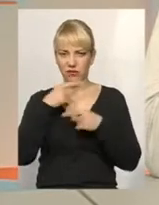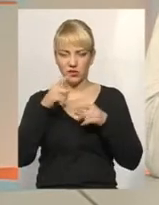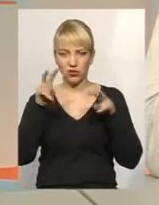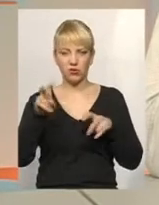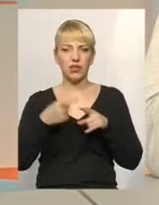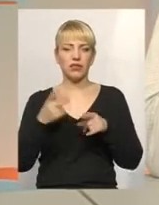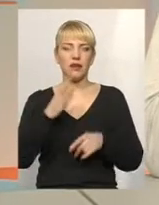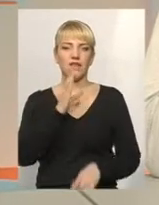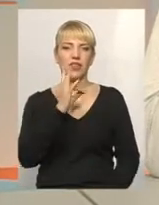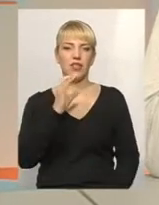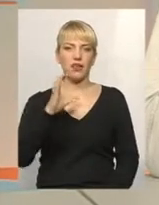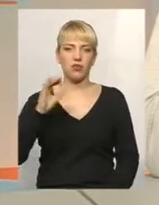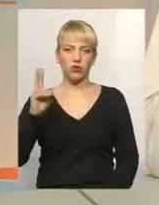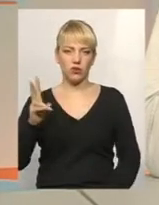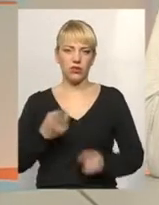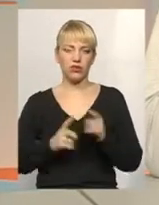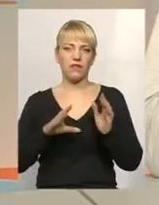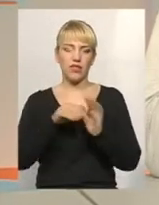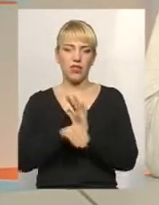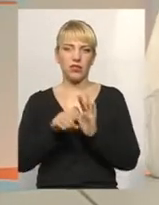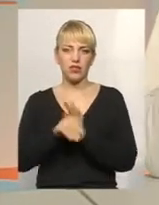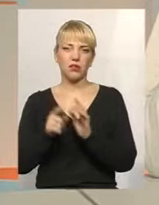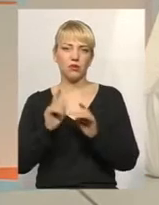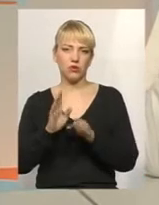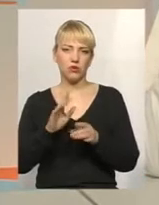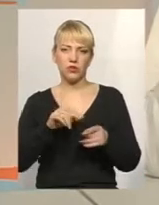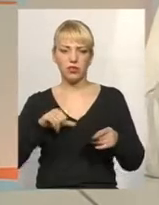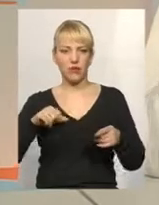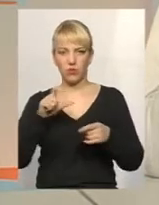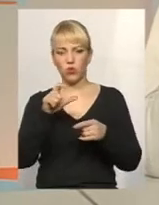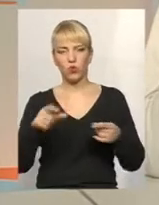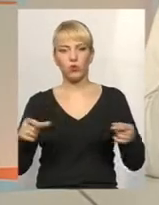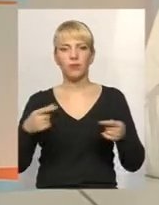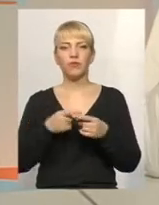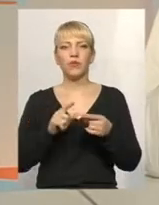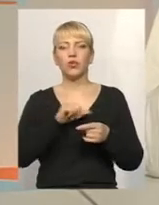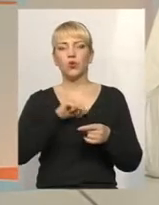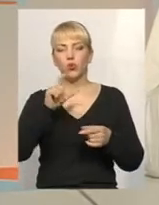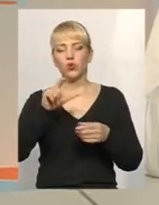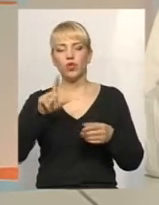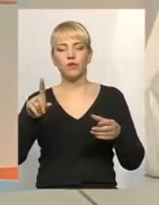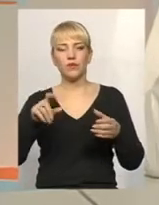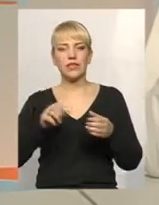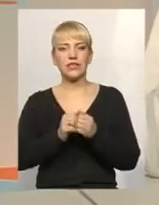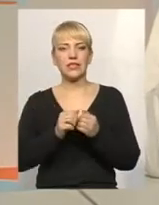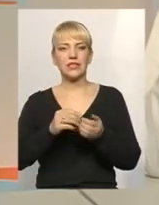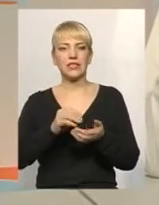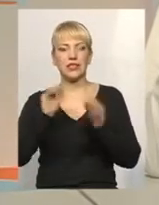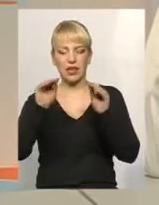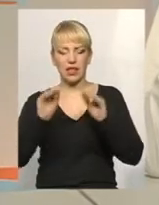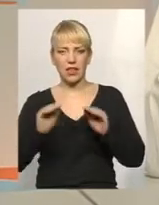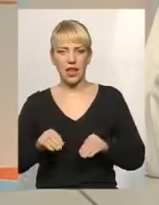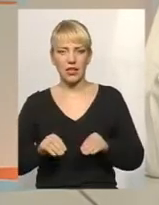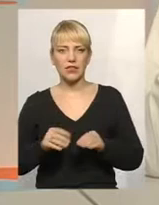Внески визначають самі мешканці. Відповідно, складається кашторис. Тобто, що таке кашторис? Це витрати,